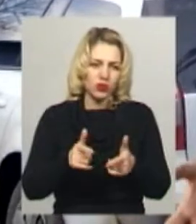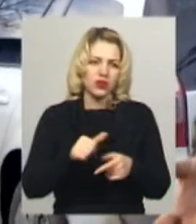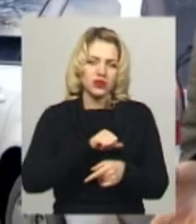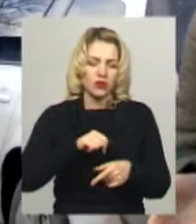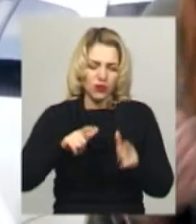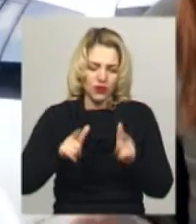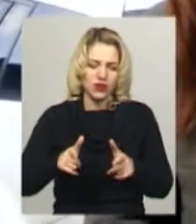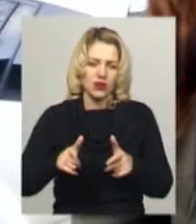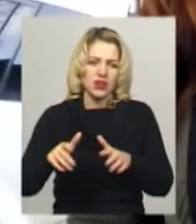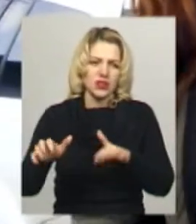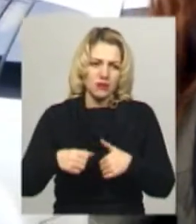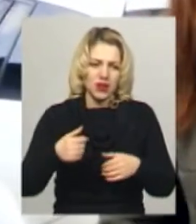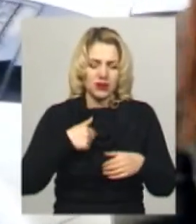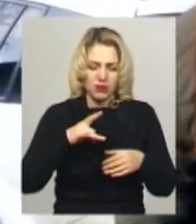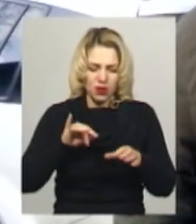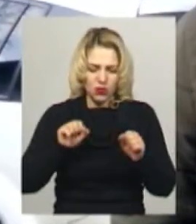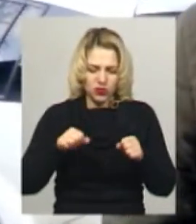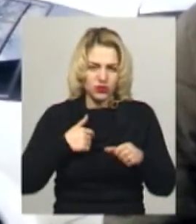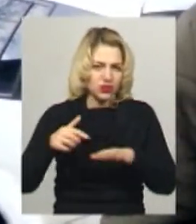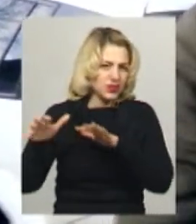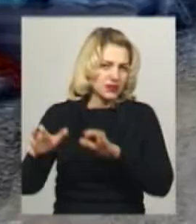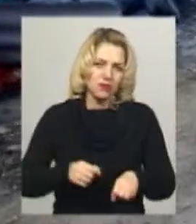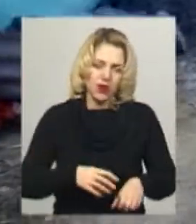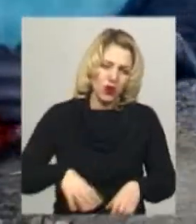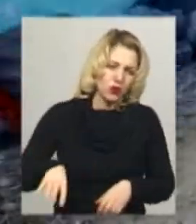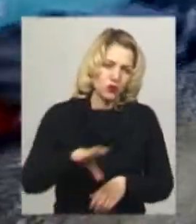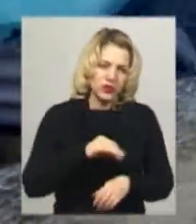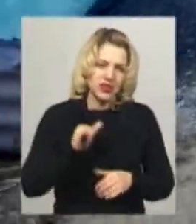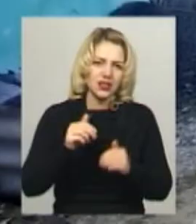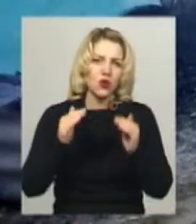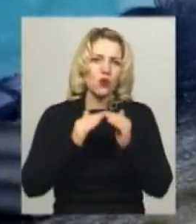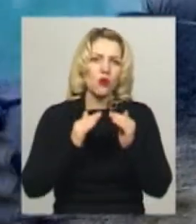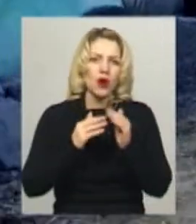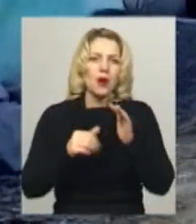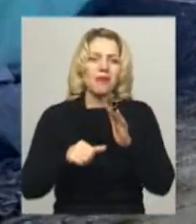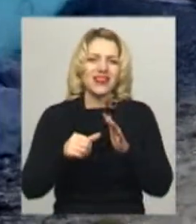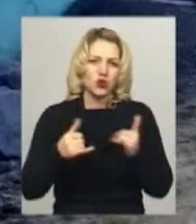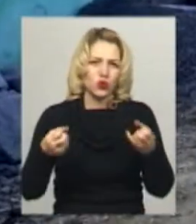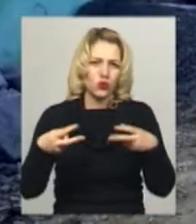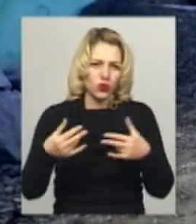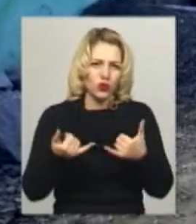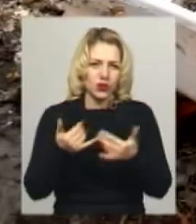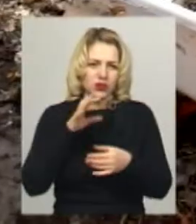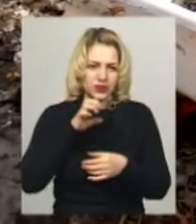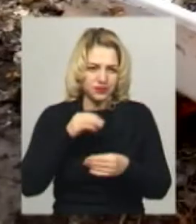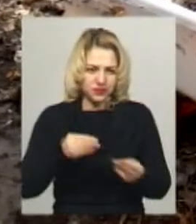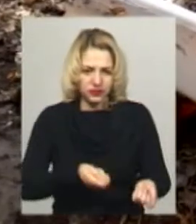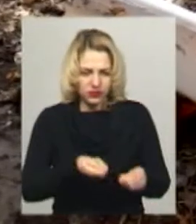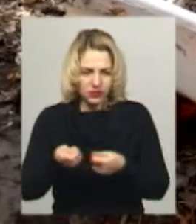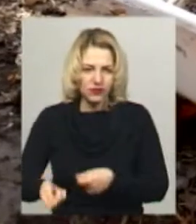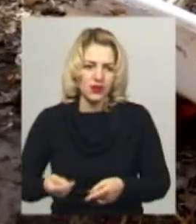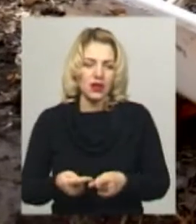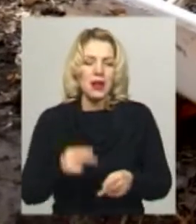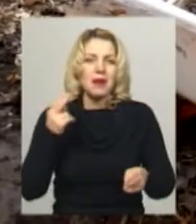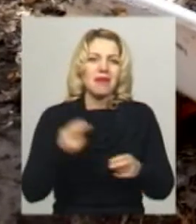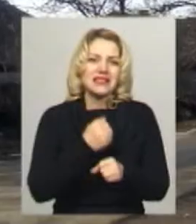забираю зараз всіх. Ми зараз на даний момент завеземо їх у притулок. Волонтер Схмельницького Єгор Дінісов подав заяву в поліцію на бездіяльність дільничого